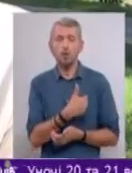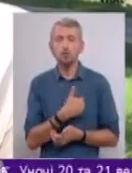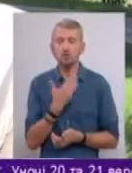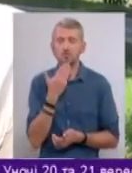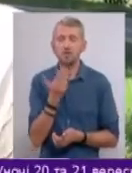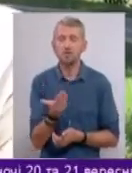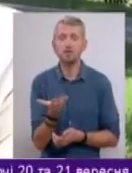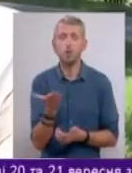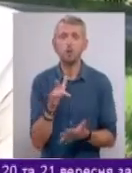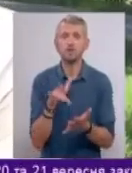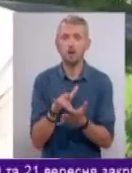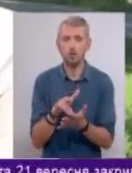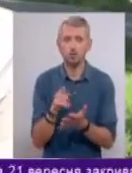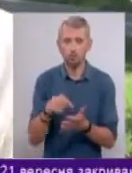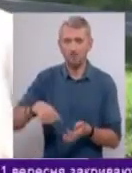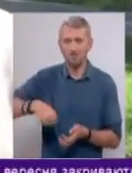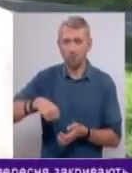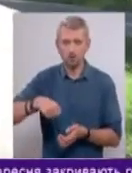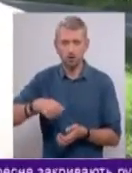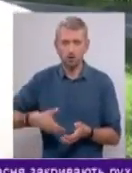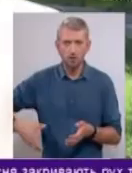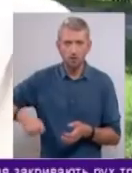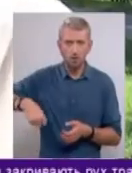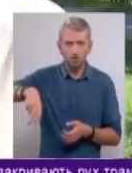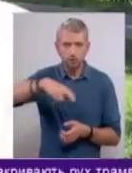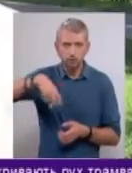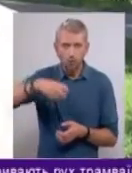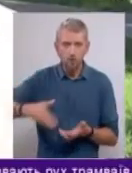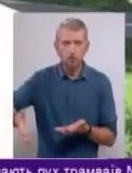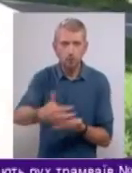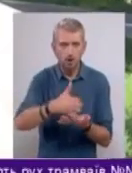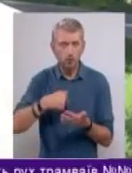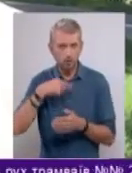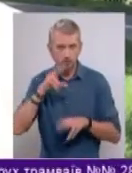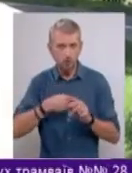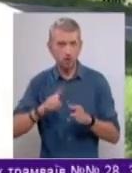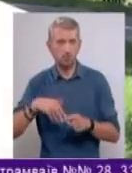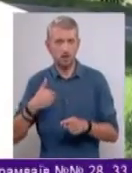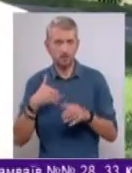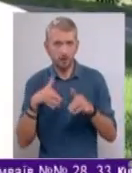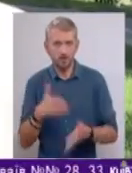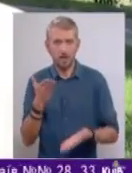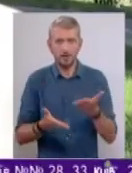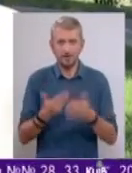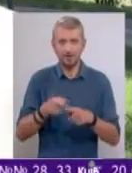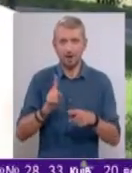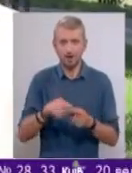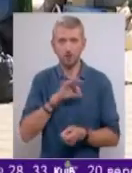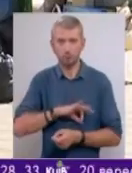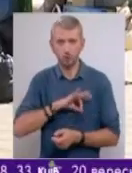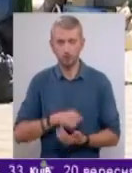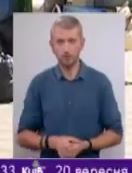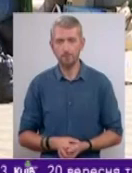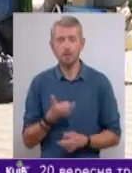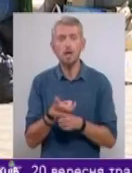спросити, з якою цією. Тут з ведрами ходять, збирають каштани. Я вважаю, що це полезне справа, якщо це використовується.